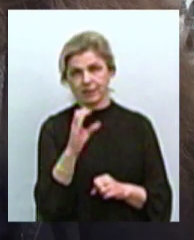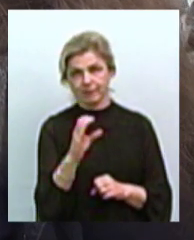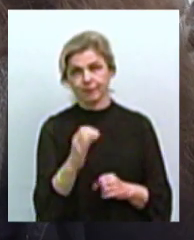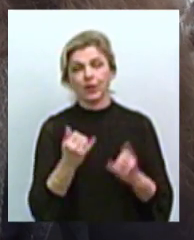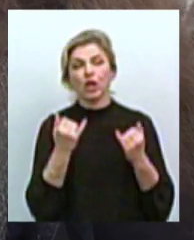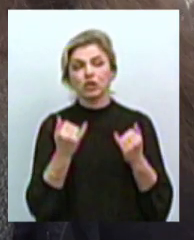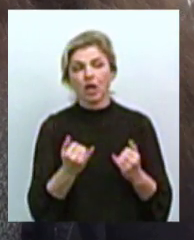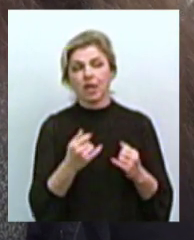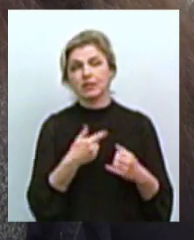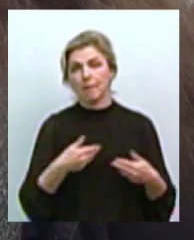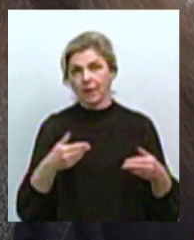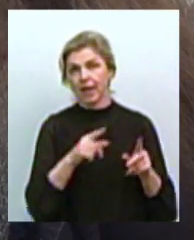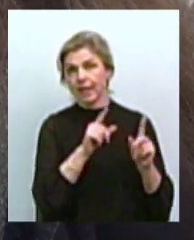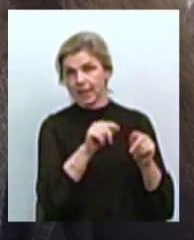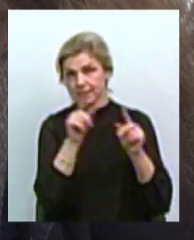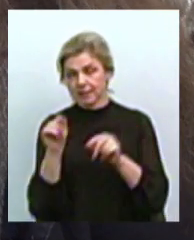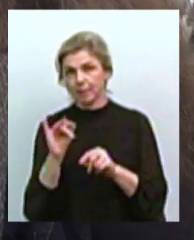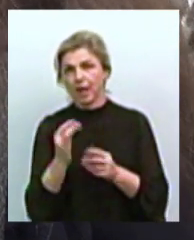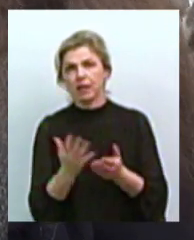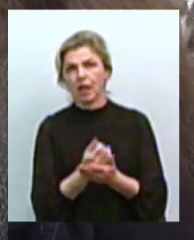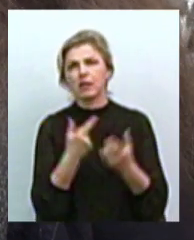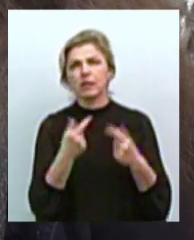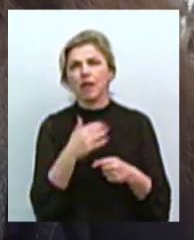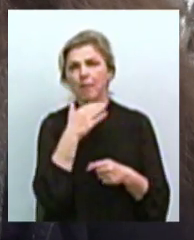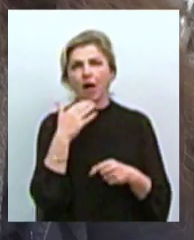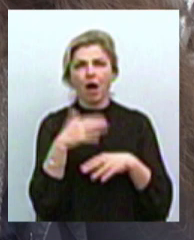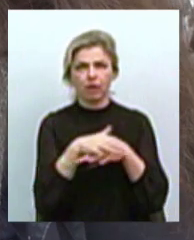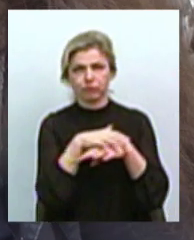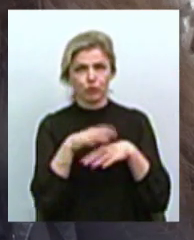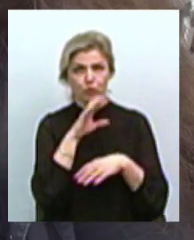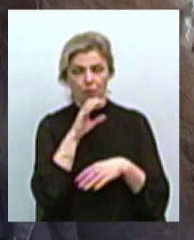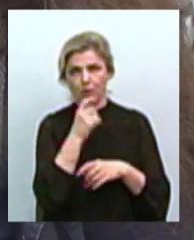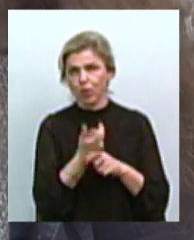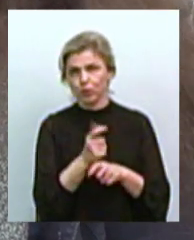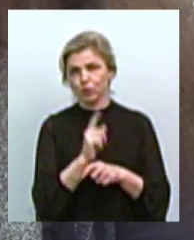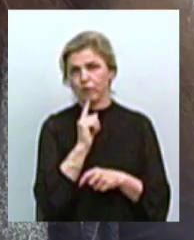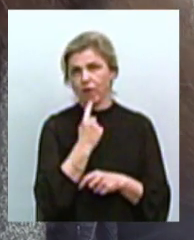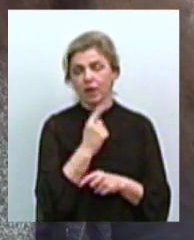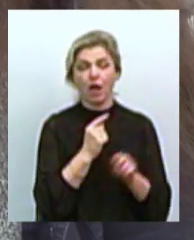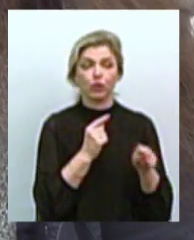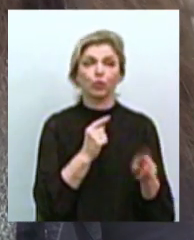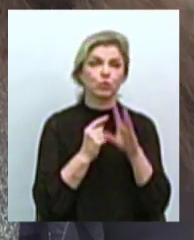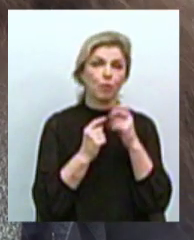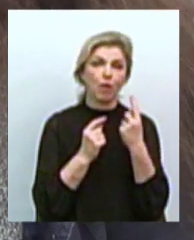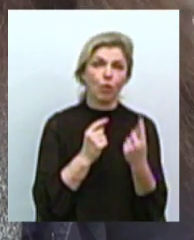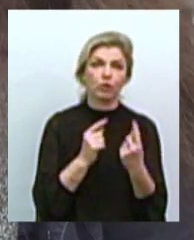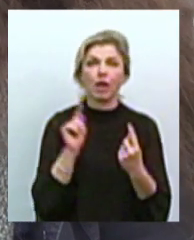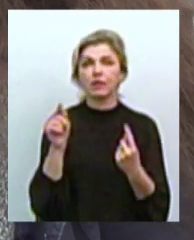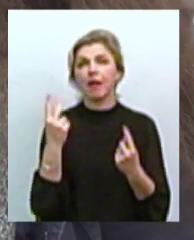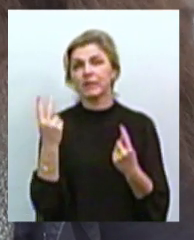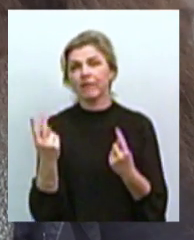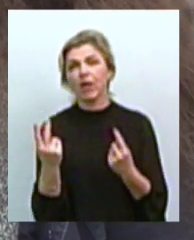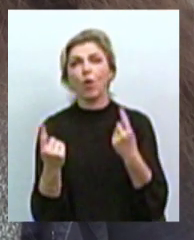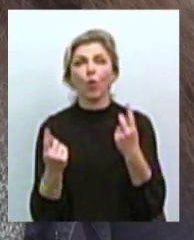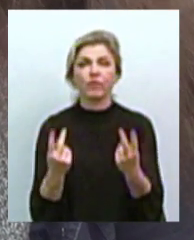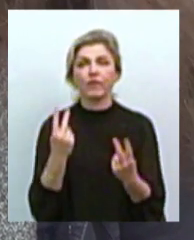знайти місце, де дуже велике скупчення собак, дуже важко, тому що насправді тут одну собачку, там одну, там дві, і отак по одні, по